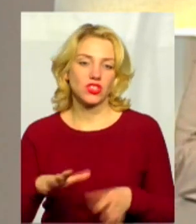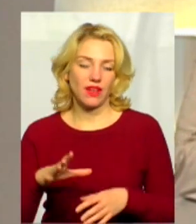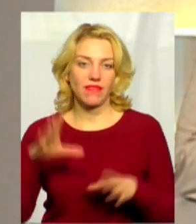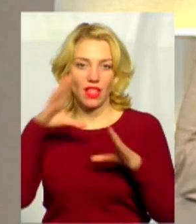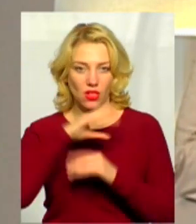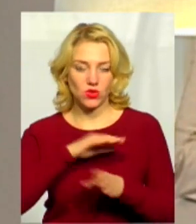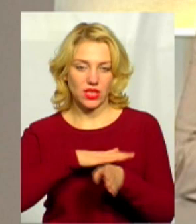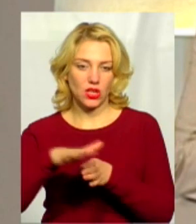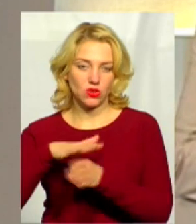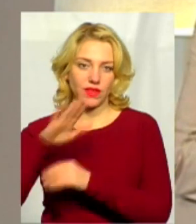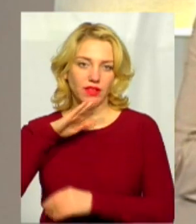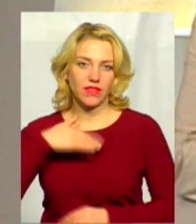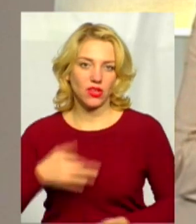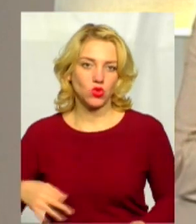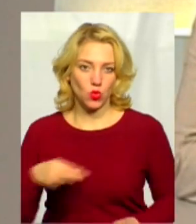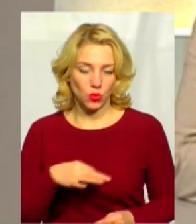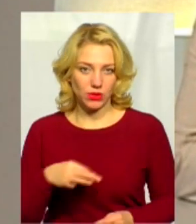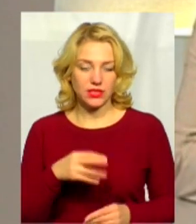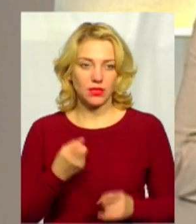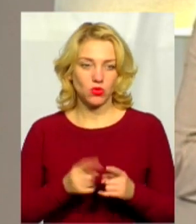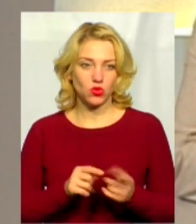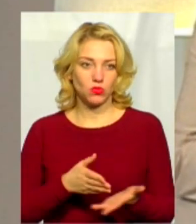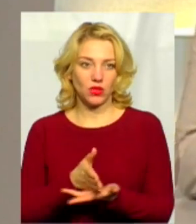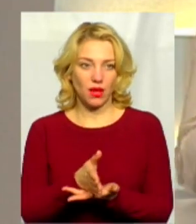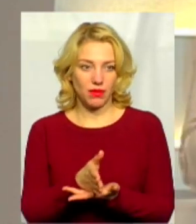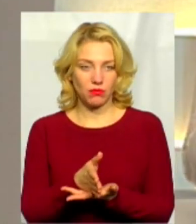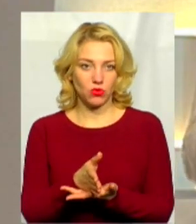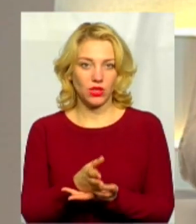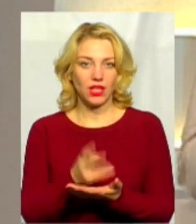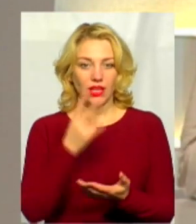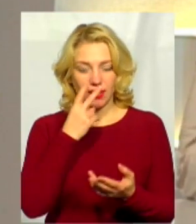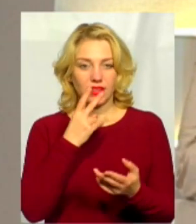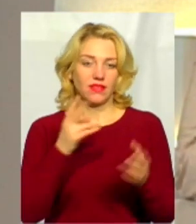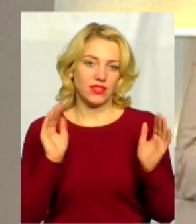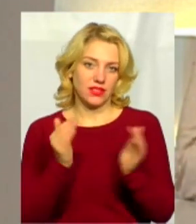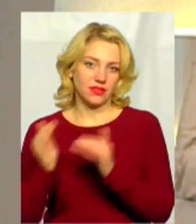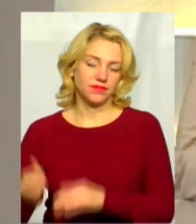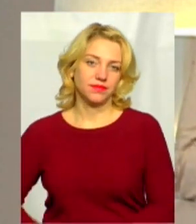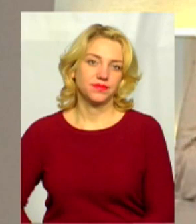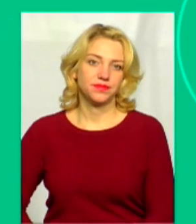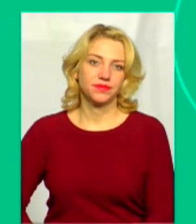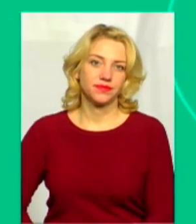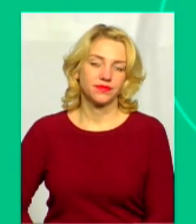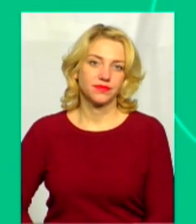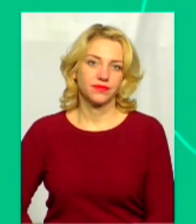реалізувати в нашій області у цьому напрямку. Фрагментами сюжетів далі на екрані.